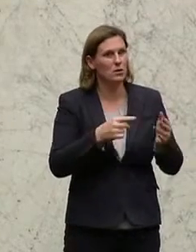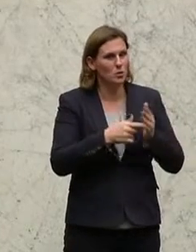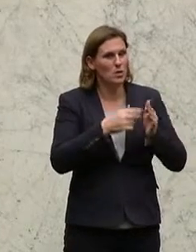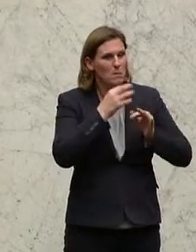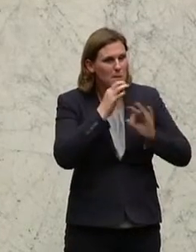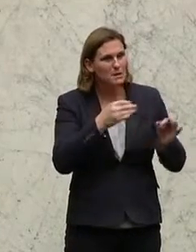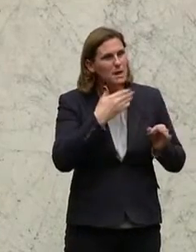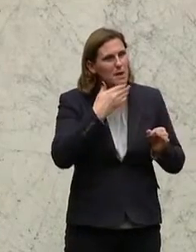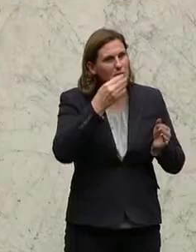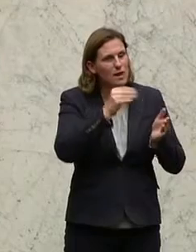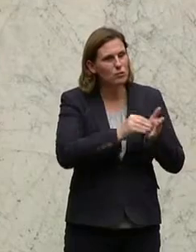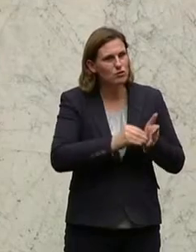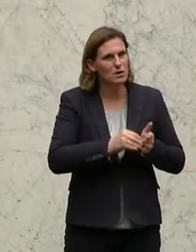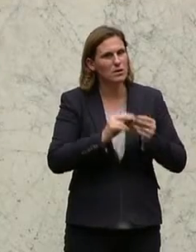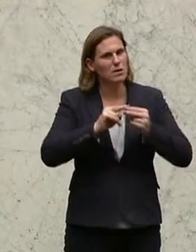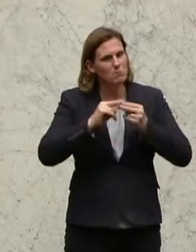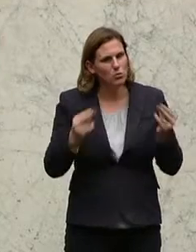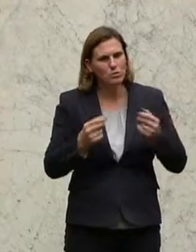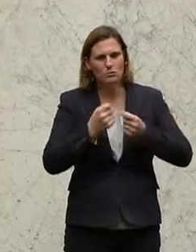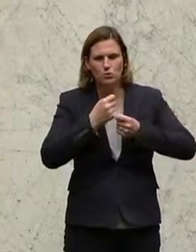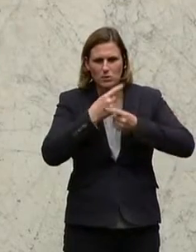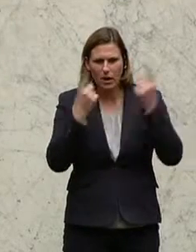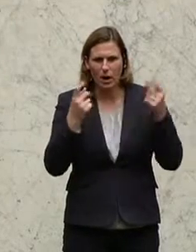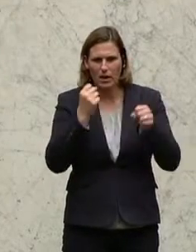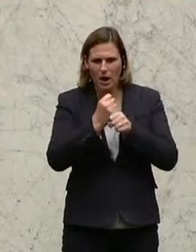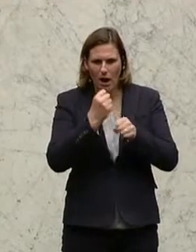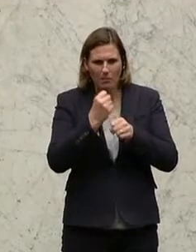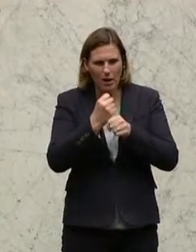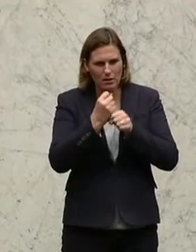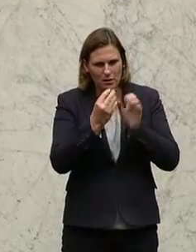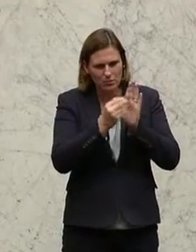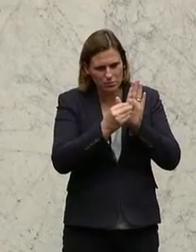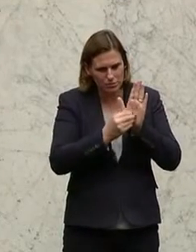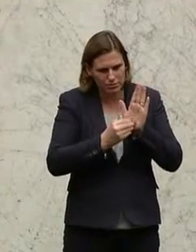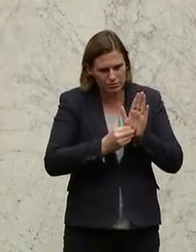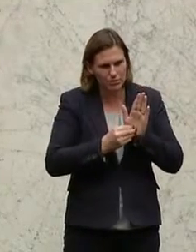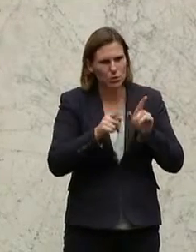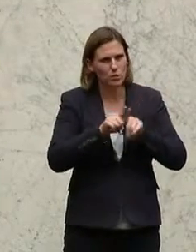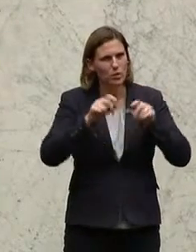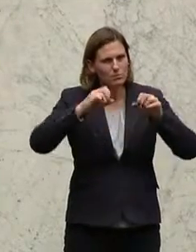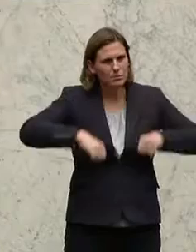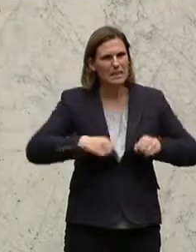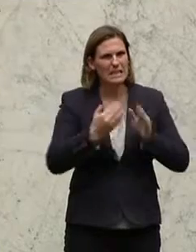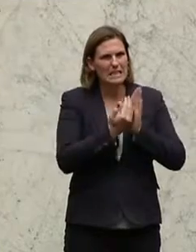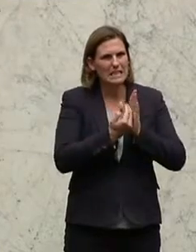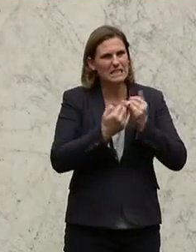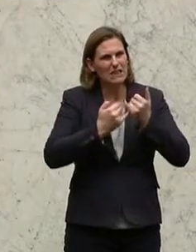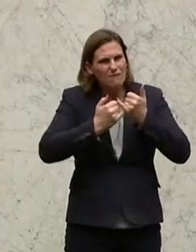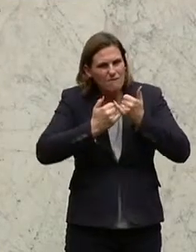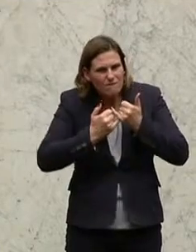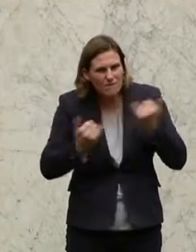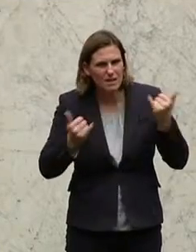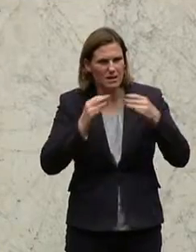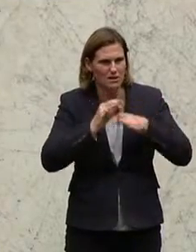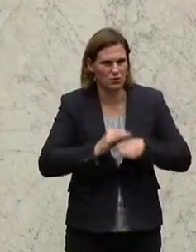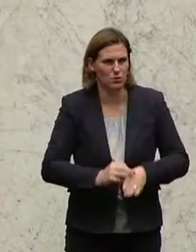Empfehlung heißt, der Bund soll klare Richtlinien geben und verabschieden, wie Gesetze vollzogen werden sollen.